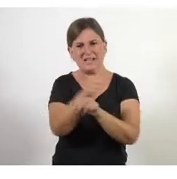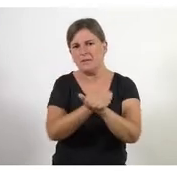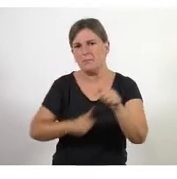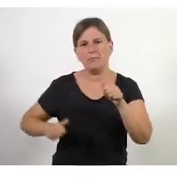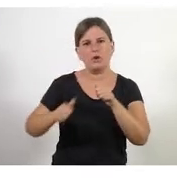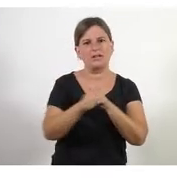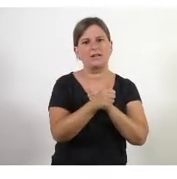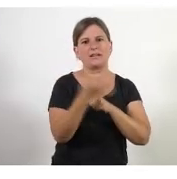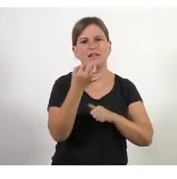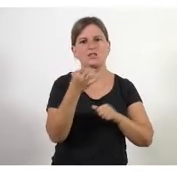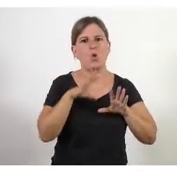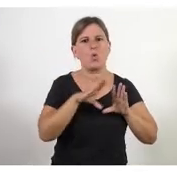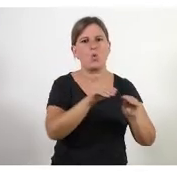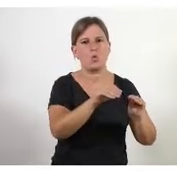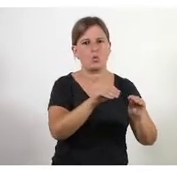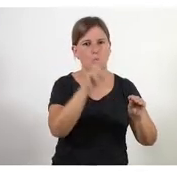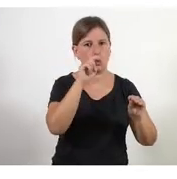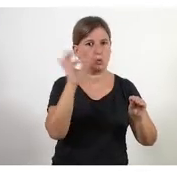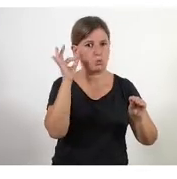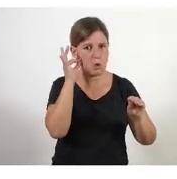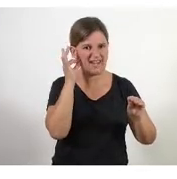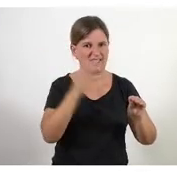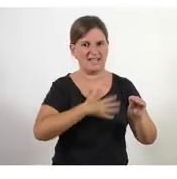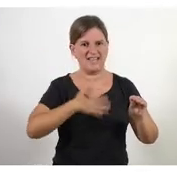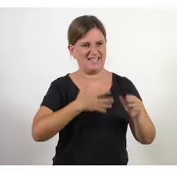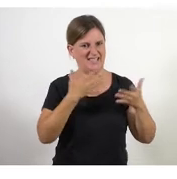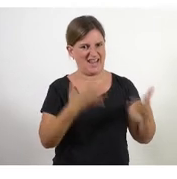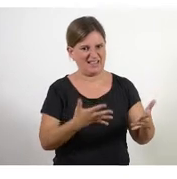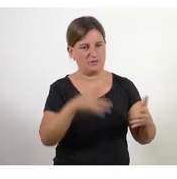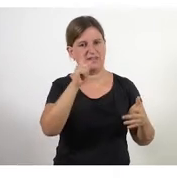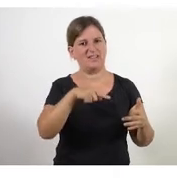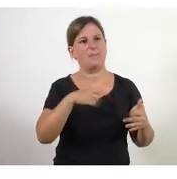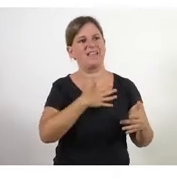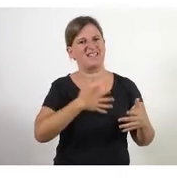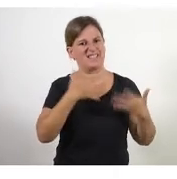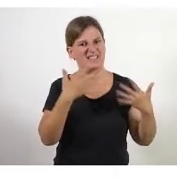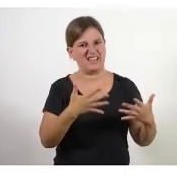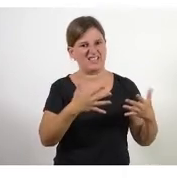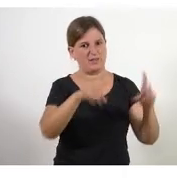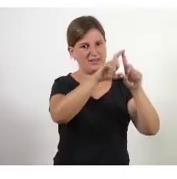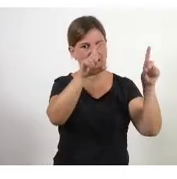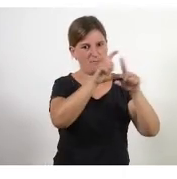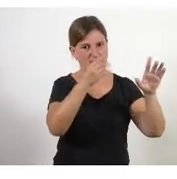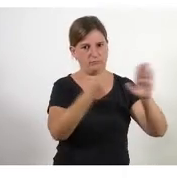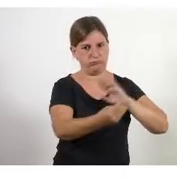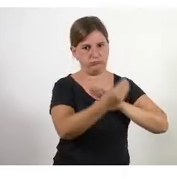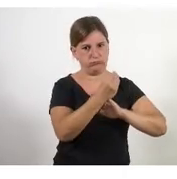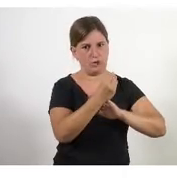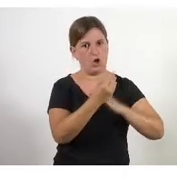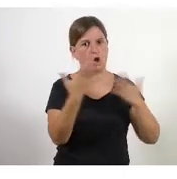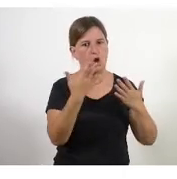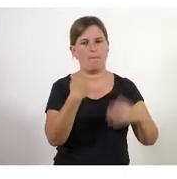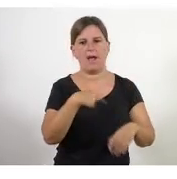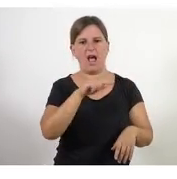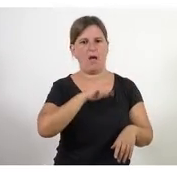satisfet els usuaris i usuaris i els nostres finançadors a través de la entrega primer en què i continua de